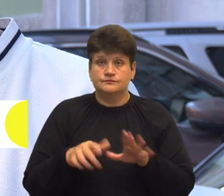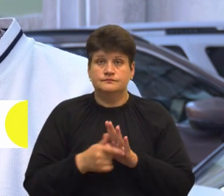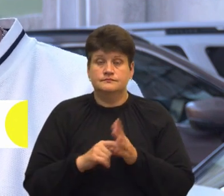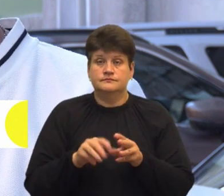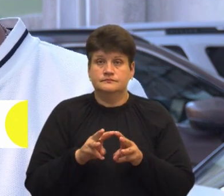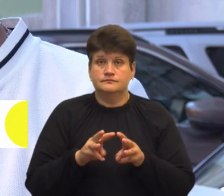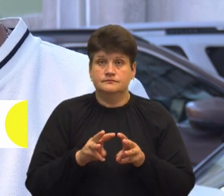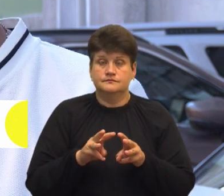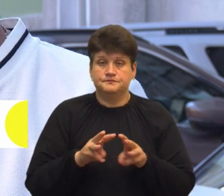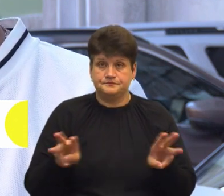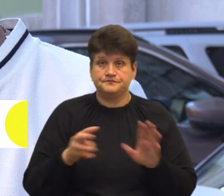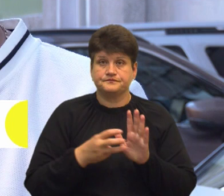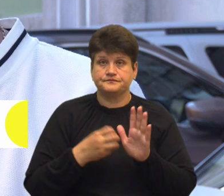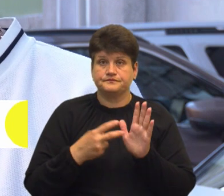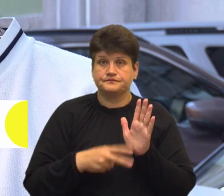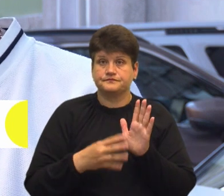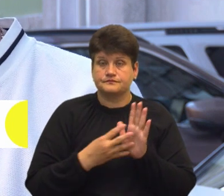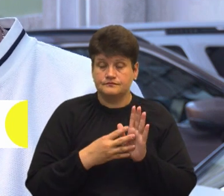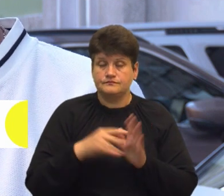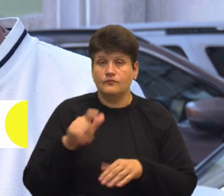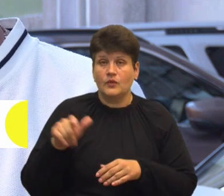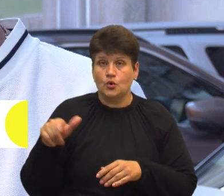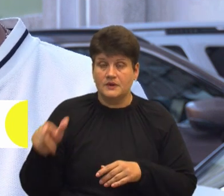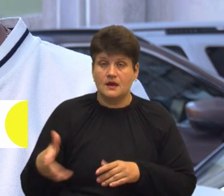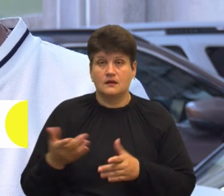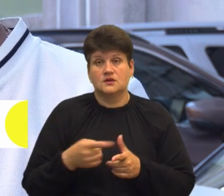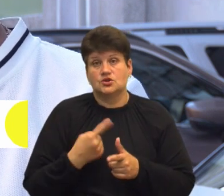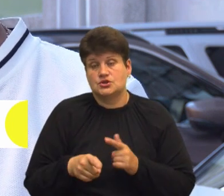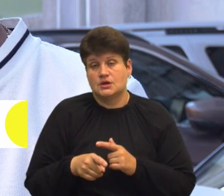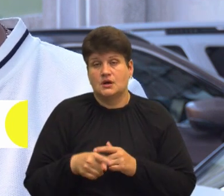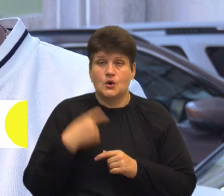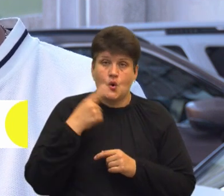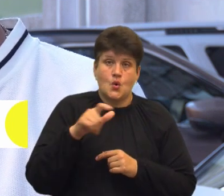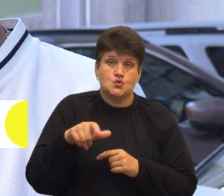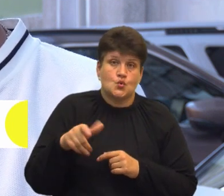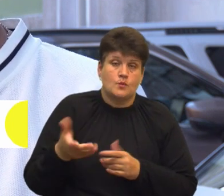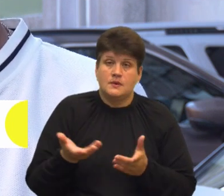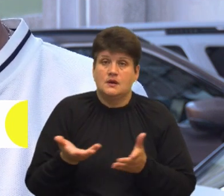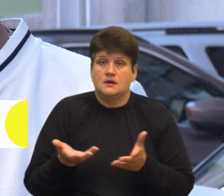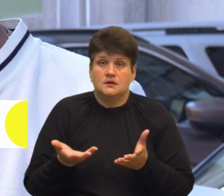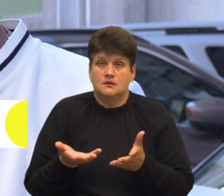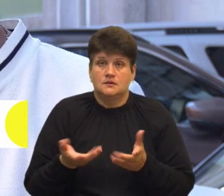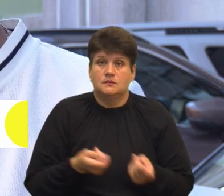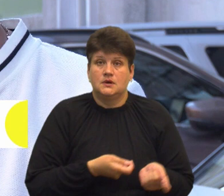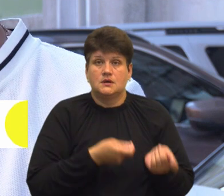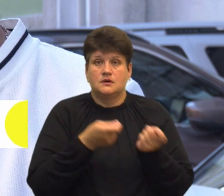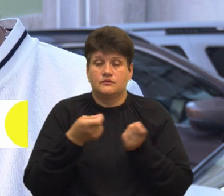879, громадяни чи юридичні особи, які перевозять